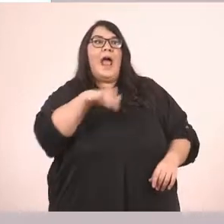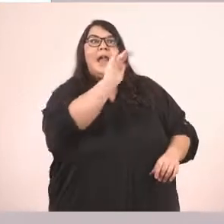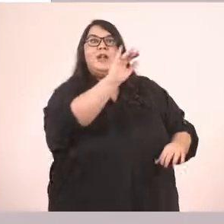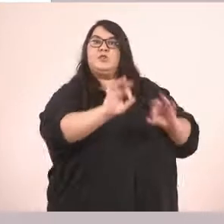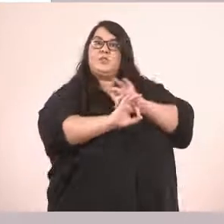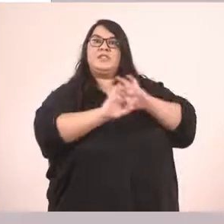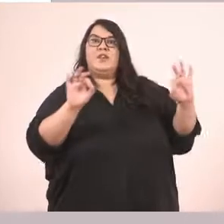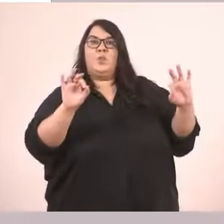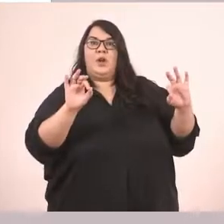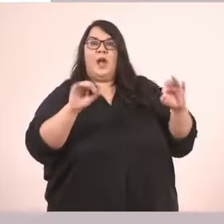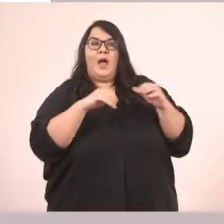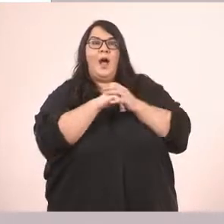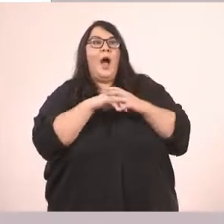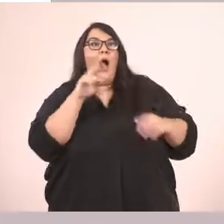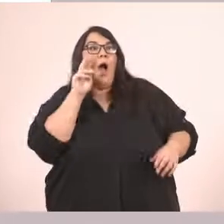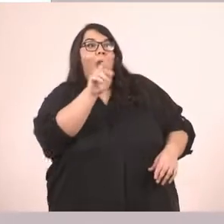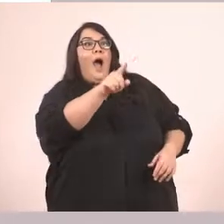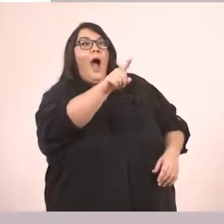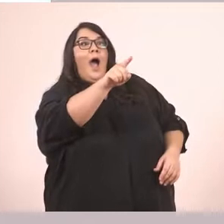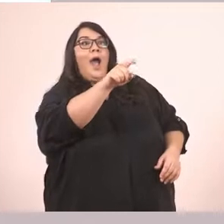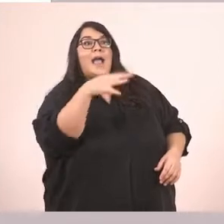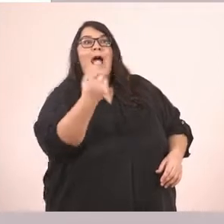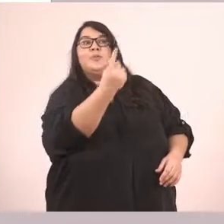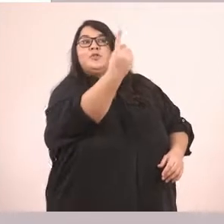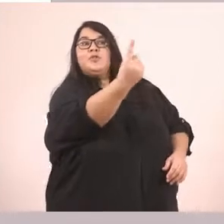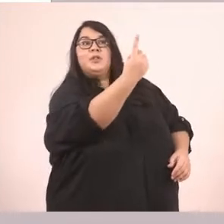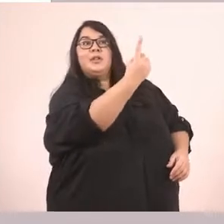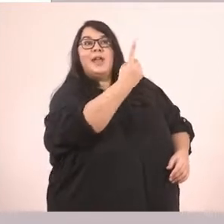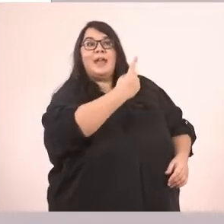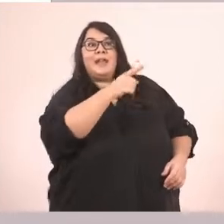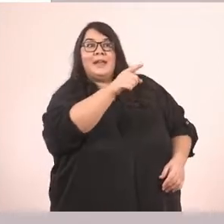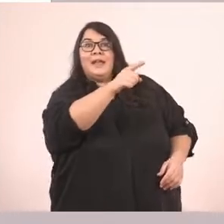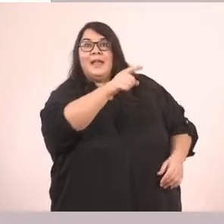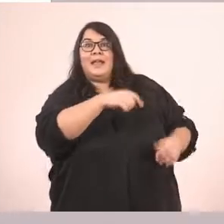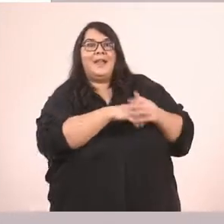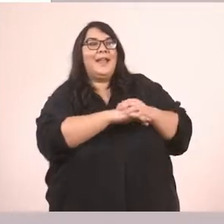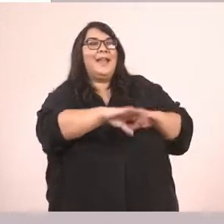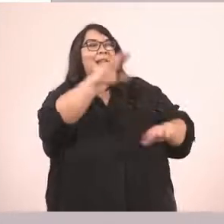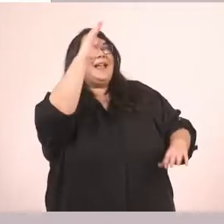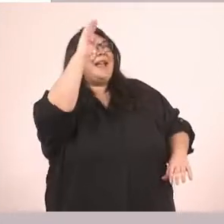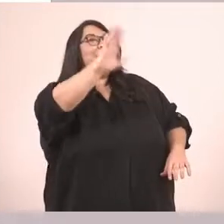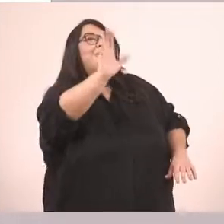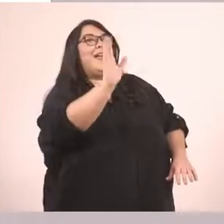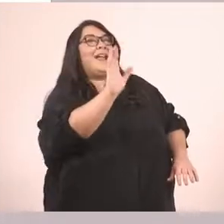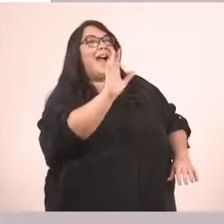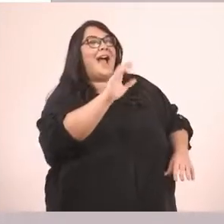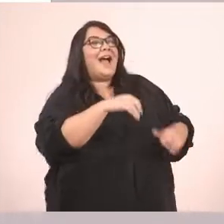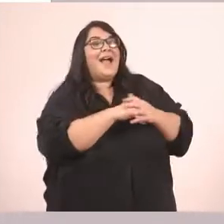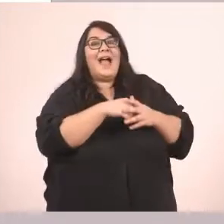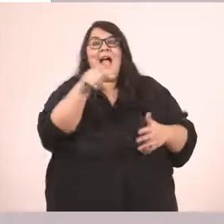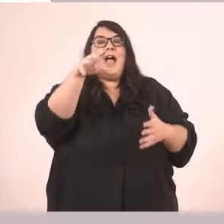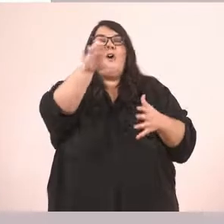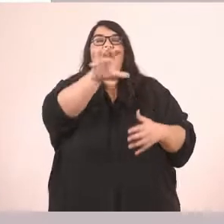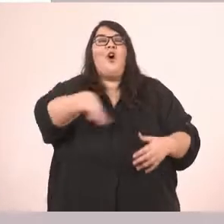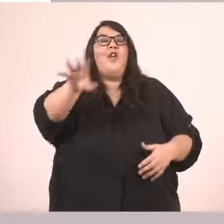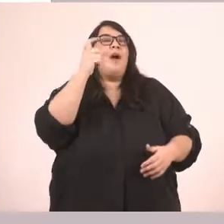σίγουροι. Να, κάποιος έρχεται προς τα εδώ. «Καλημέρα σας. Πώς λένε αυτοί